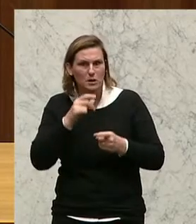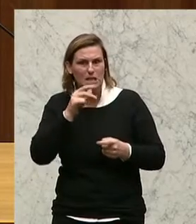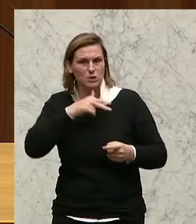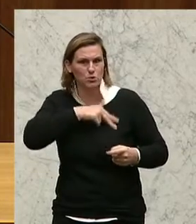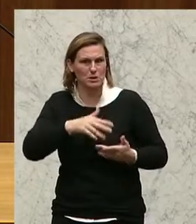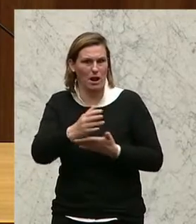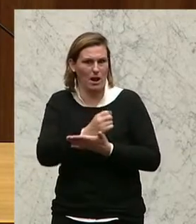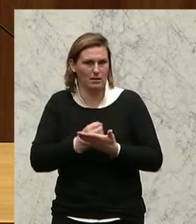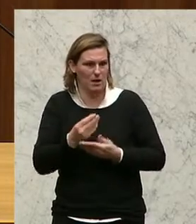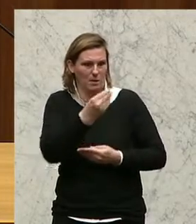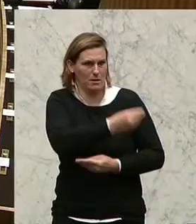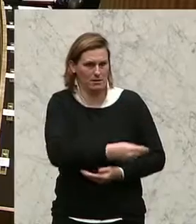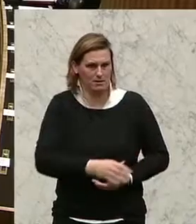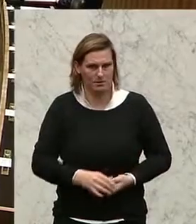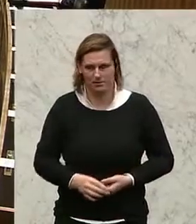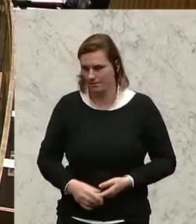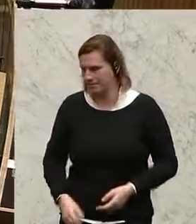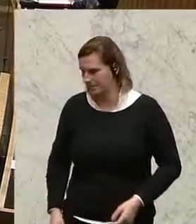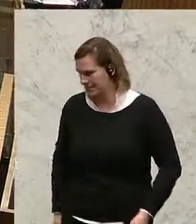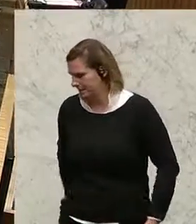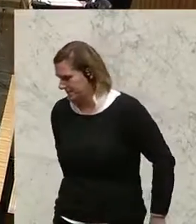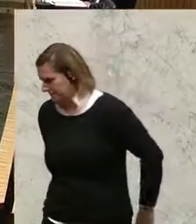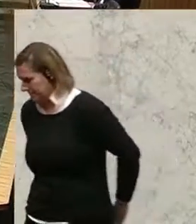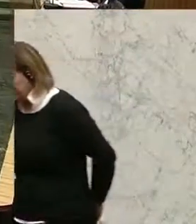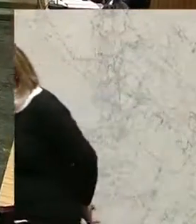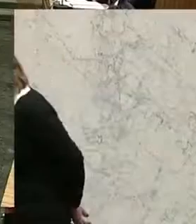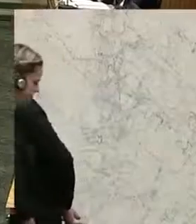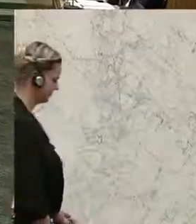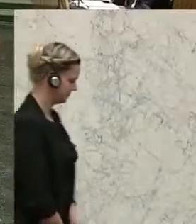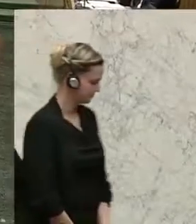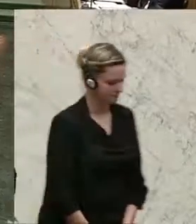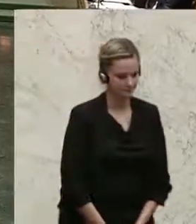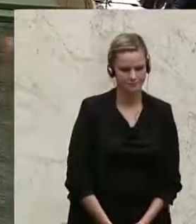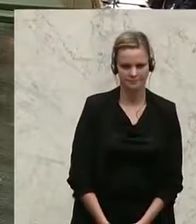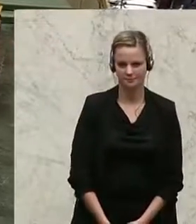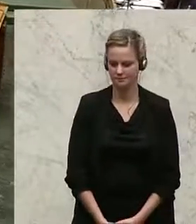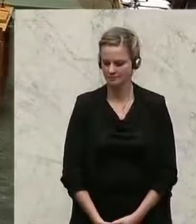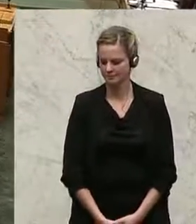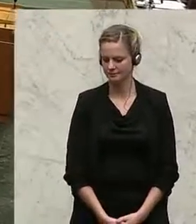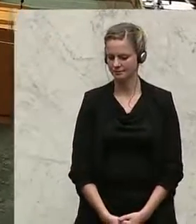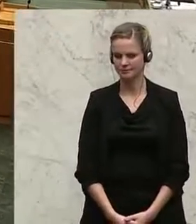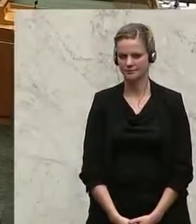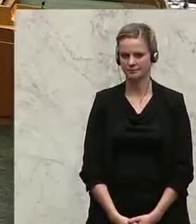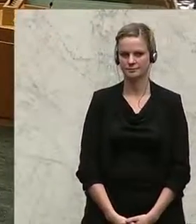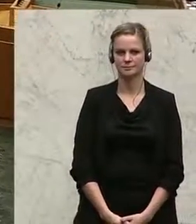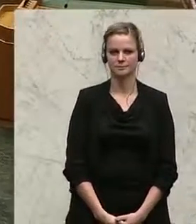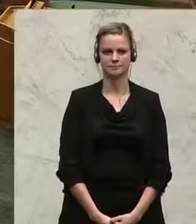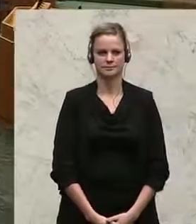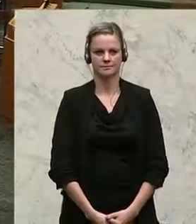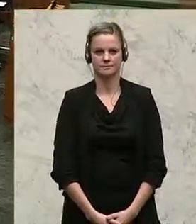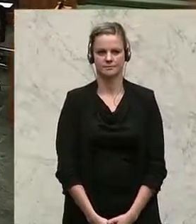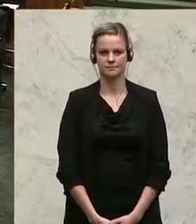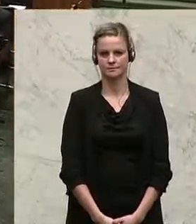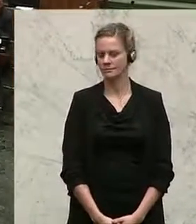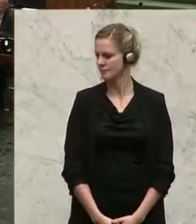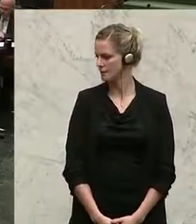Sozialeinnahmen sprudeln. Ein durchaus heftiger Angriff von Dagmar Belakowitsch-Jenewein gegen Sozialminister Stöger